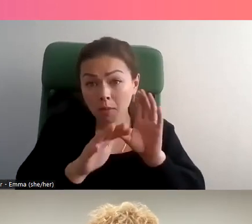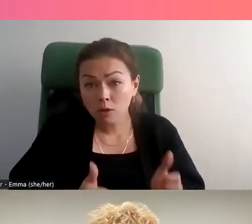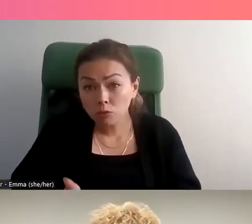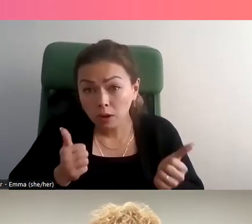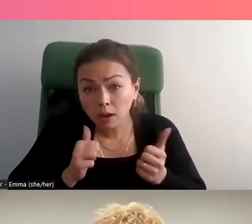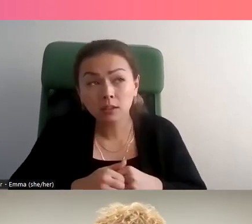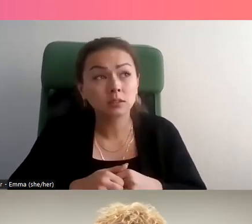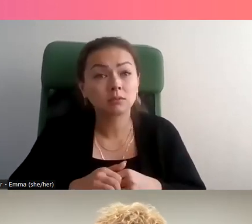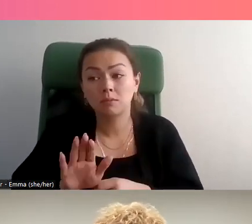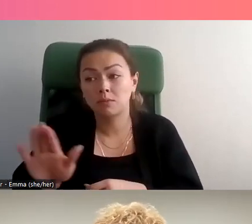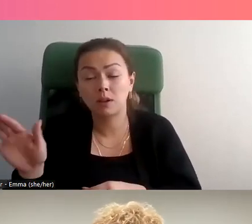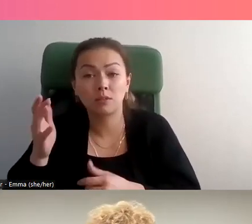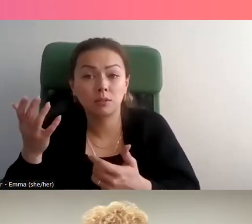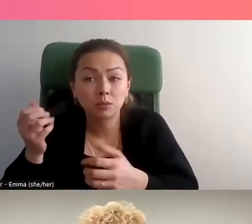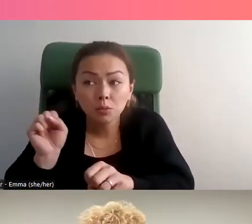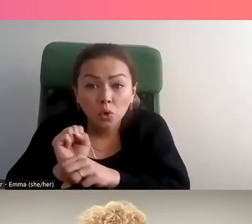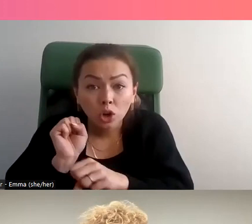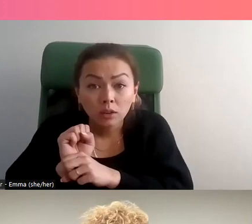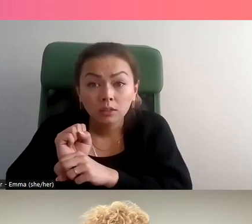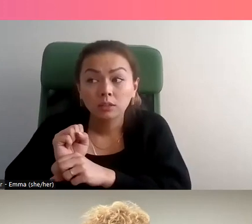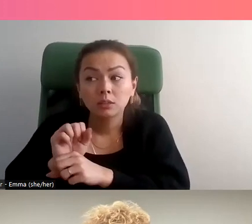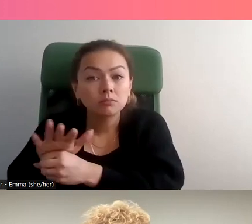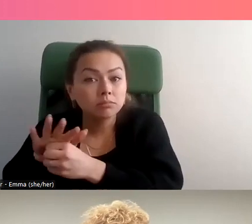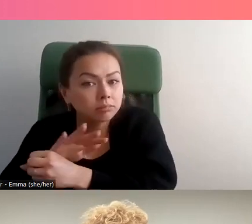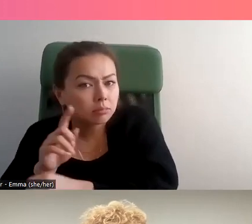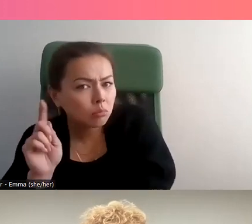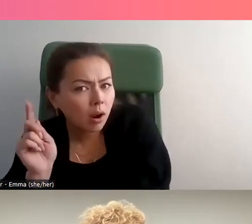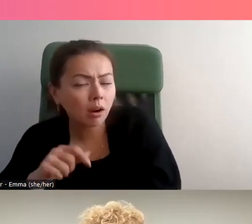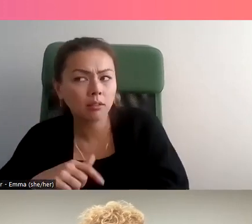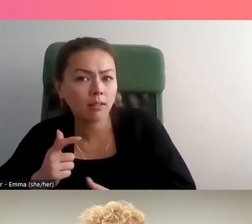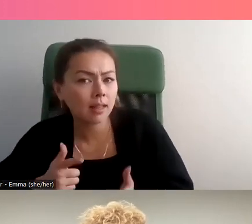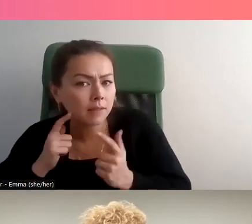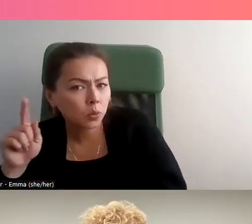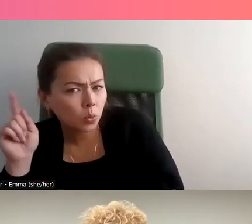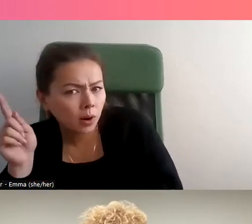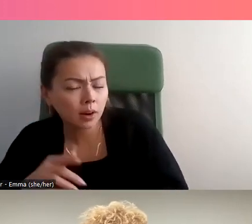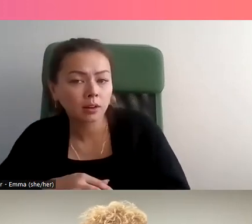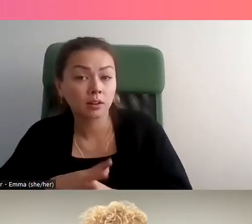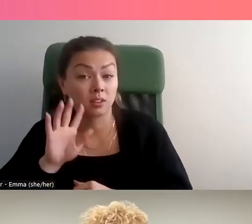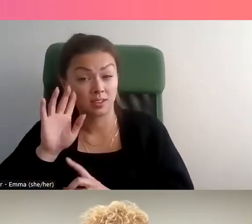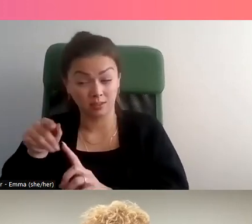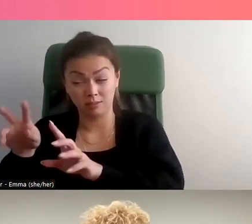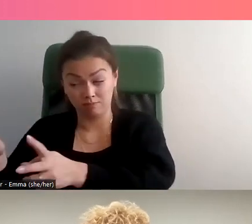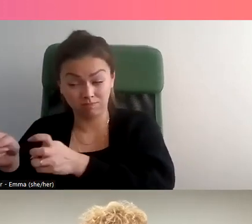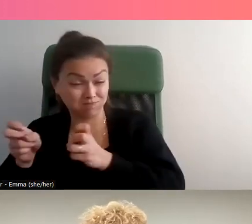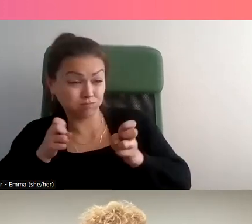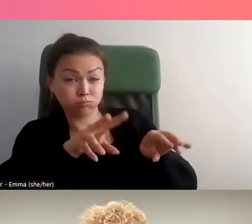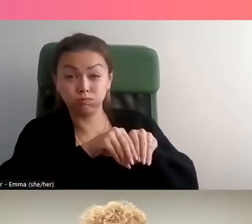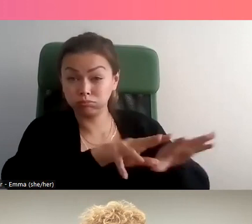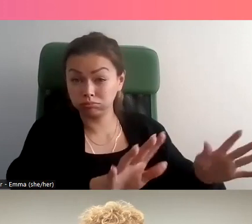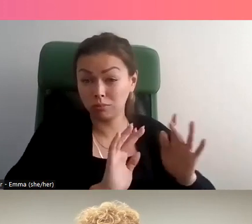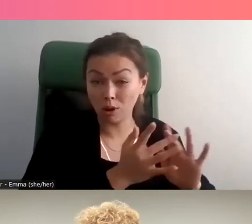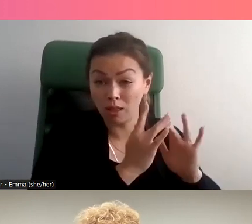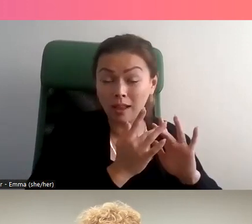partage vos coordonnées, vos routines de travail, où ils travaillent, où ils vivent, et l'intention de partager ces informations